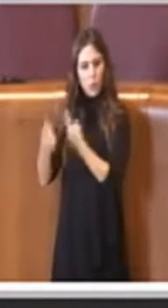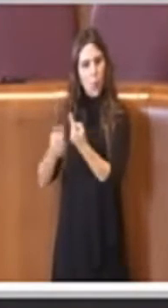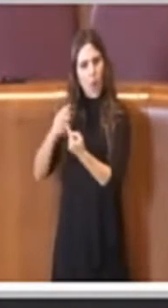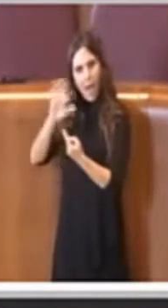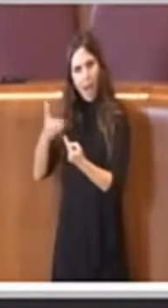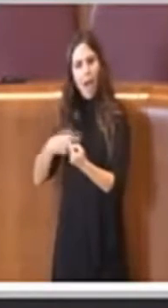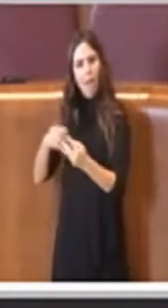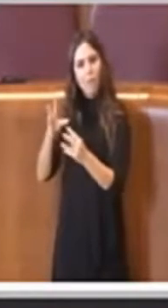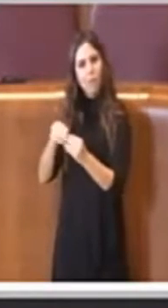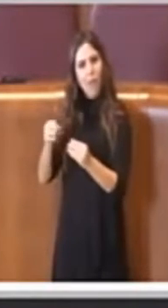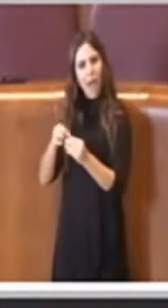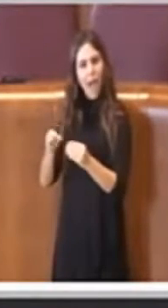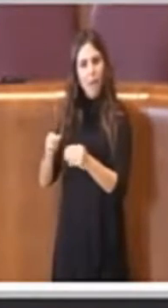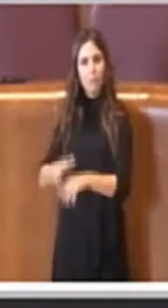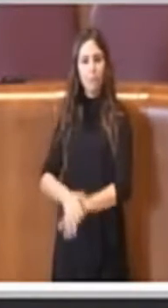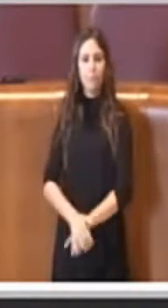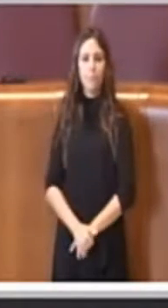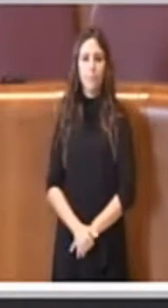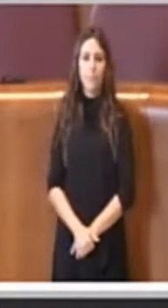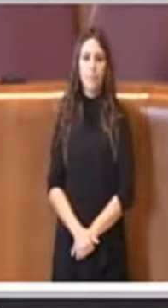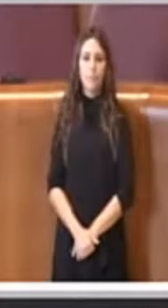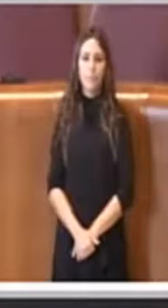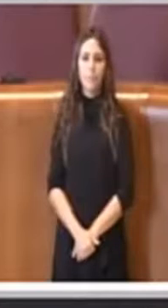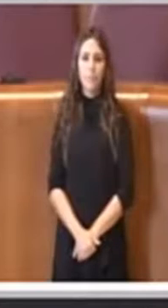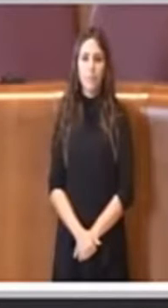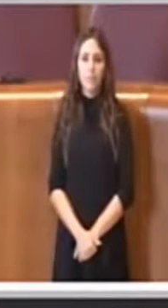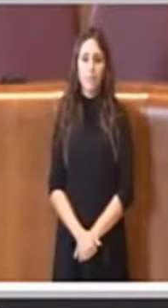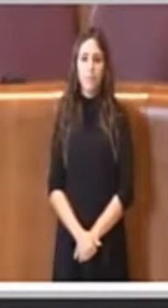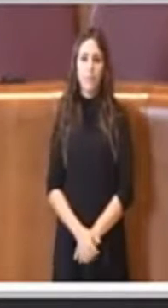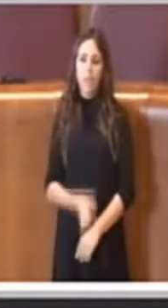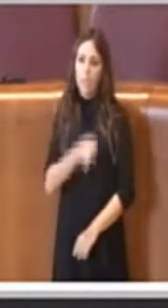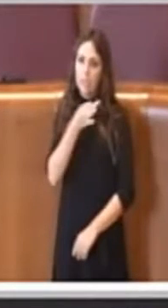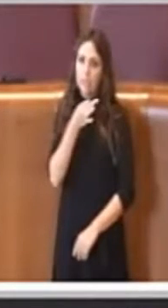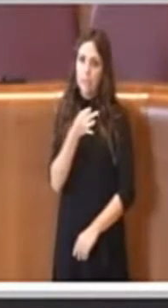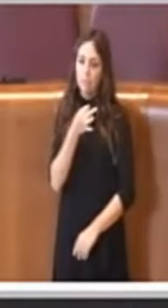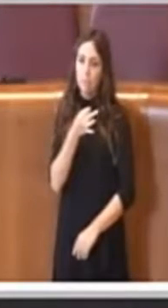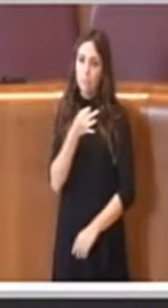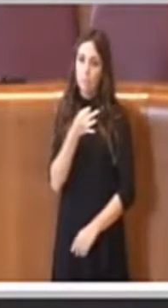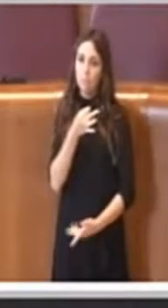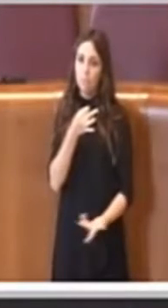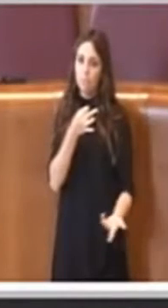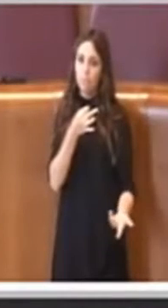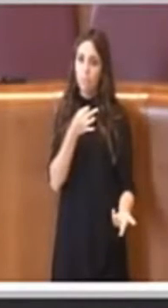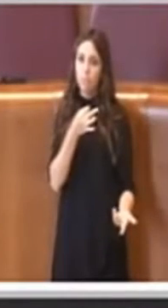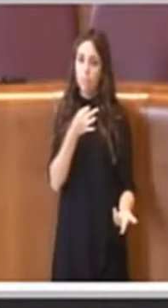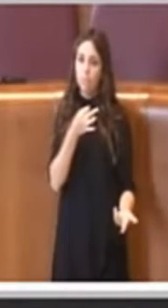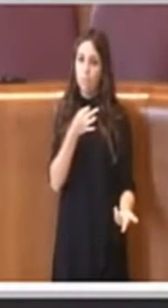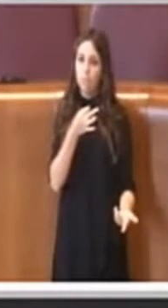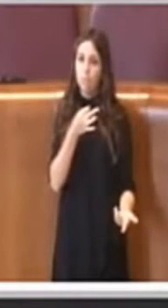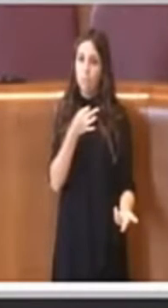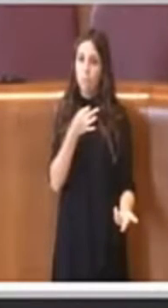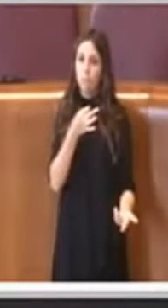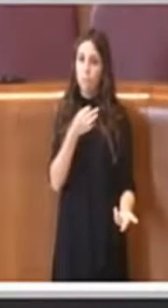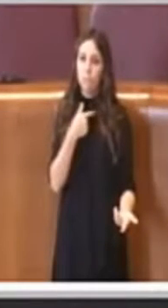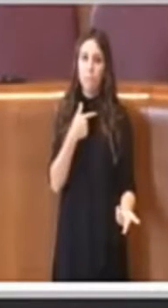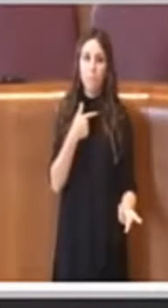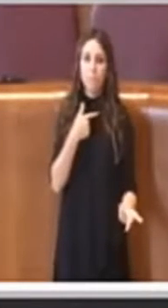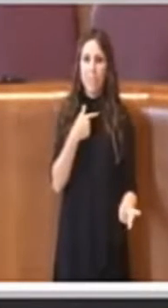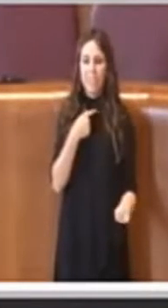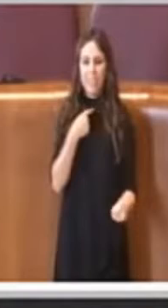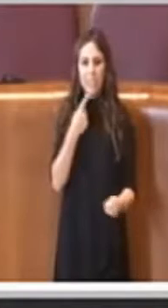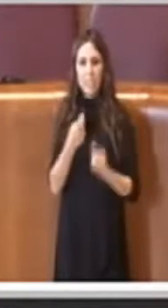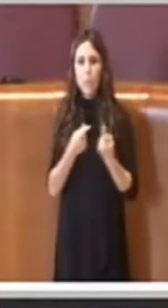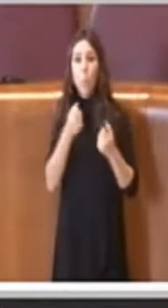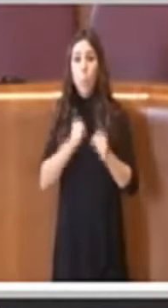Per cui non c'è nessuna giustificazione che le